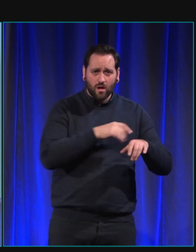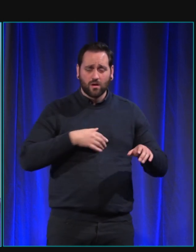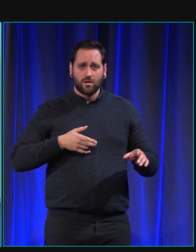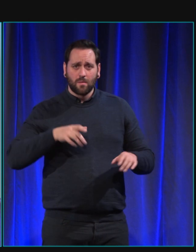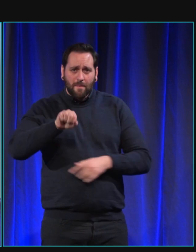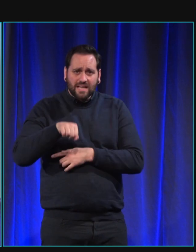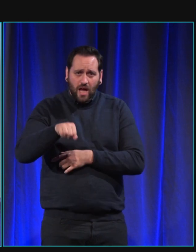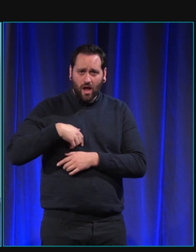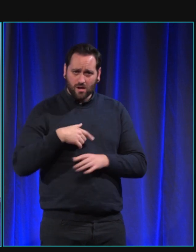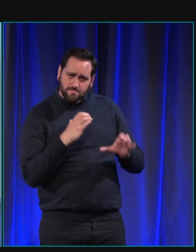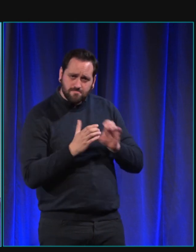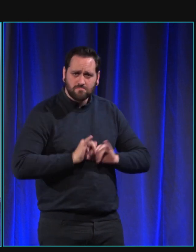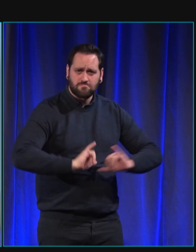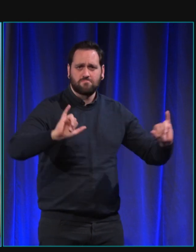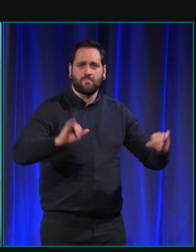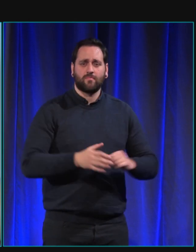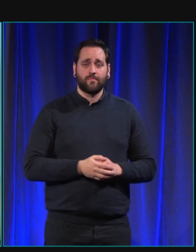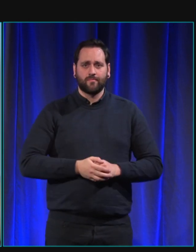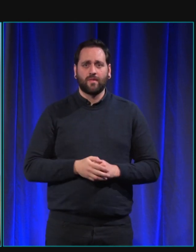grande capacité cognitive